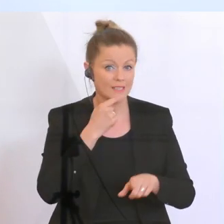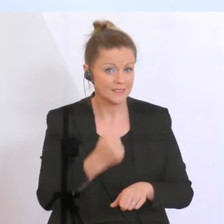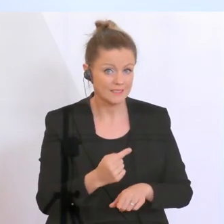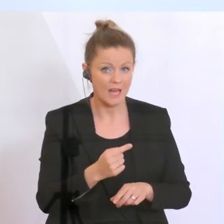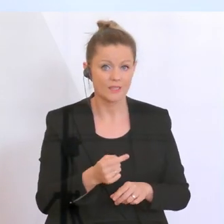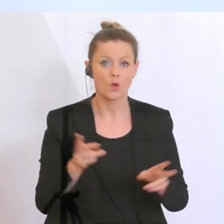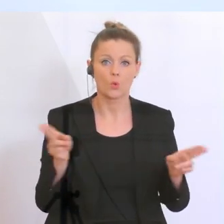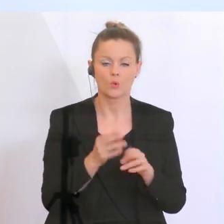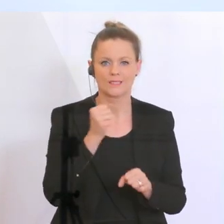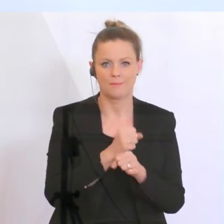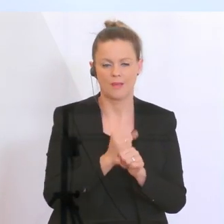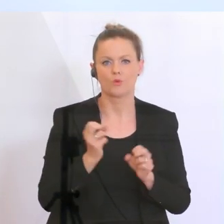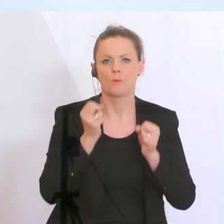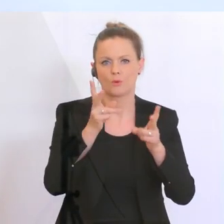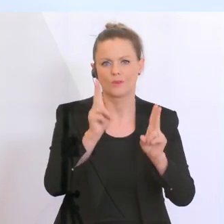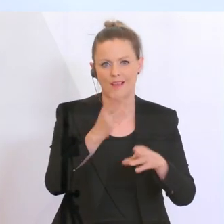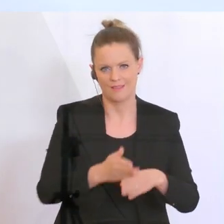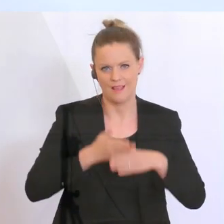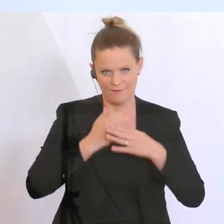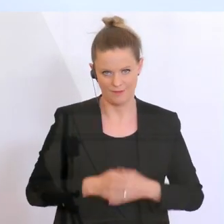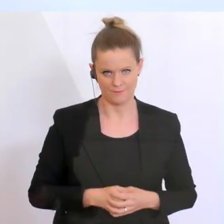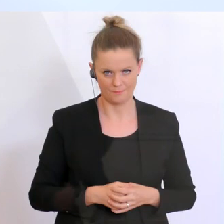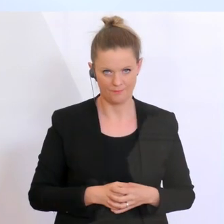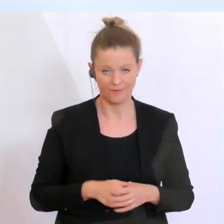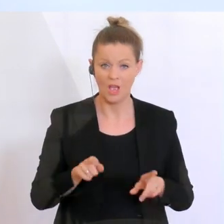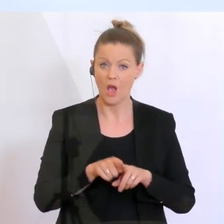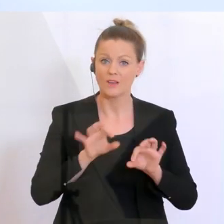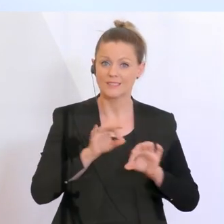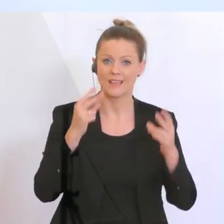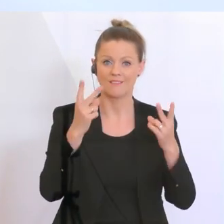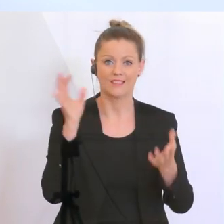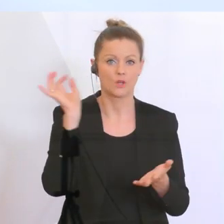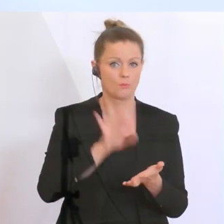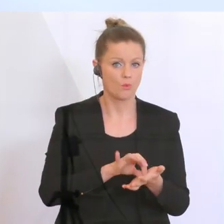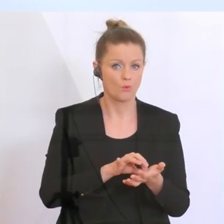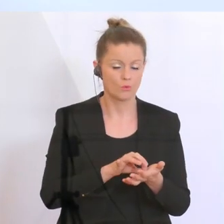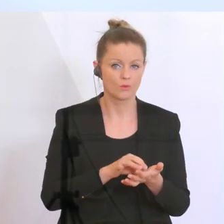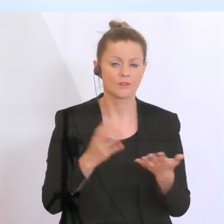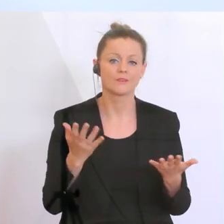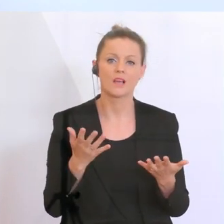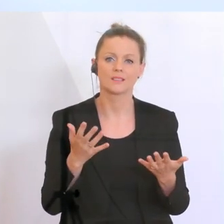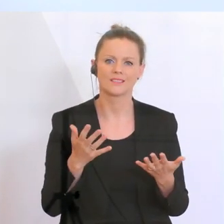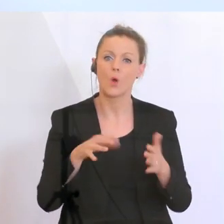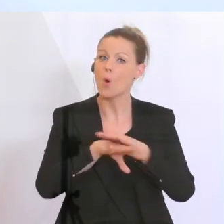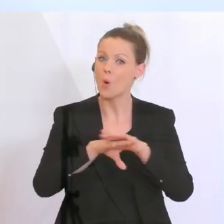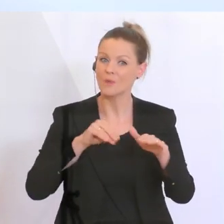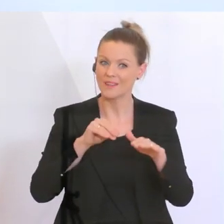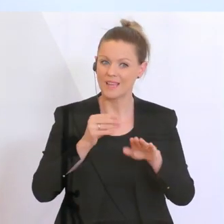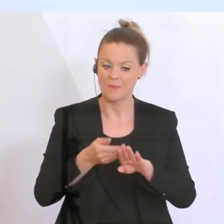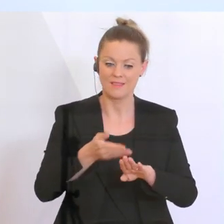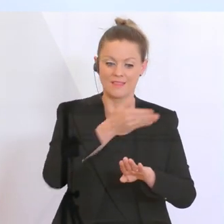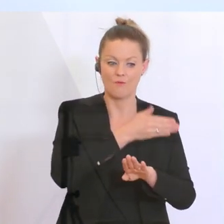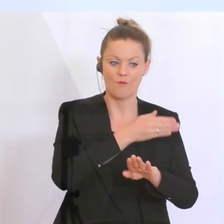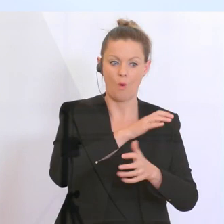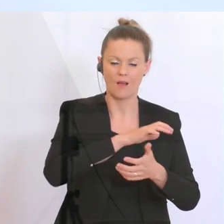Kurzarbeit zu helfen. Zweitens ist ein ganz wichtiger Punkt zu betrachten, wie ging es dem Unternehmen vor der